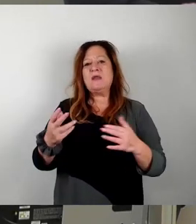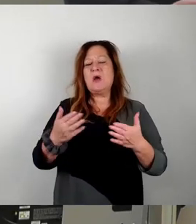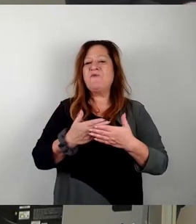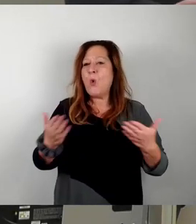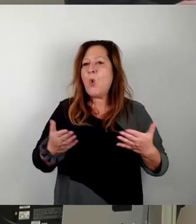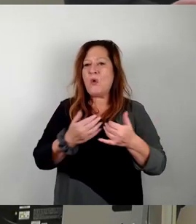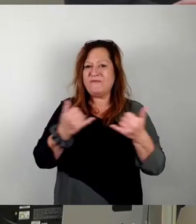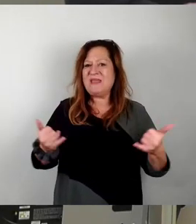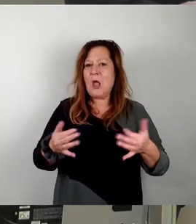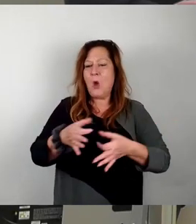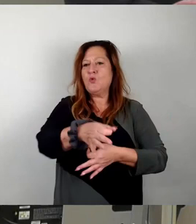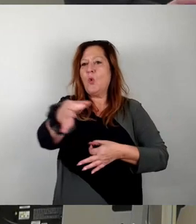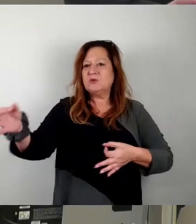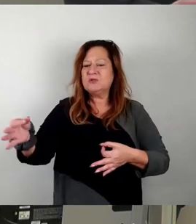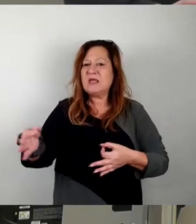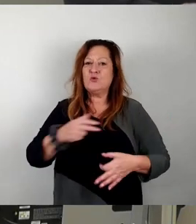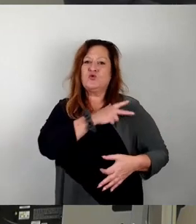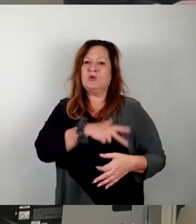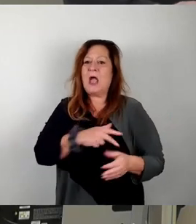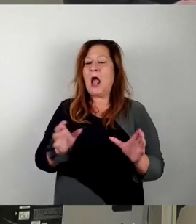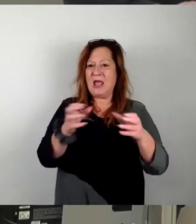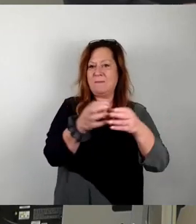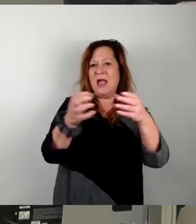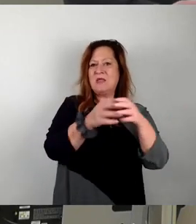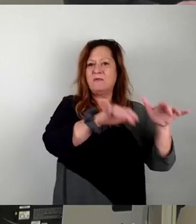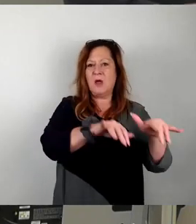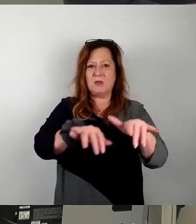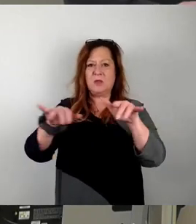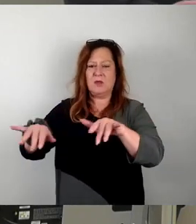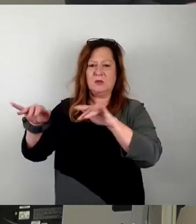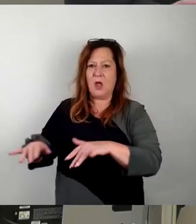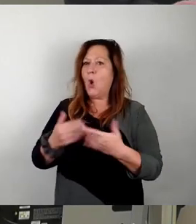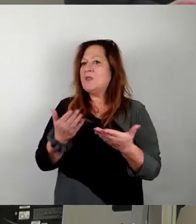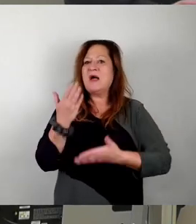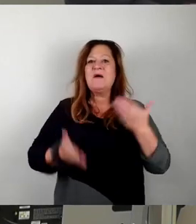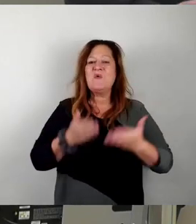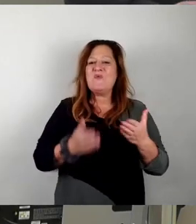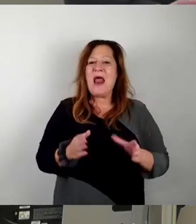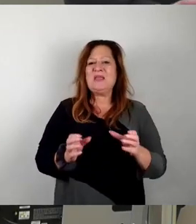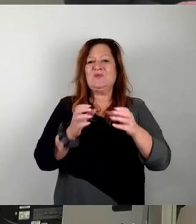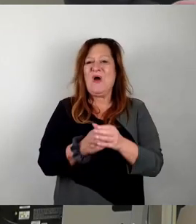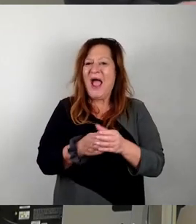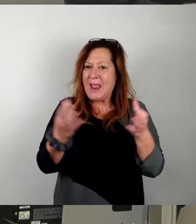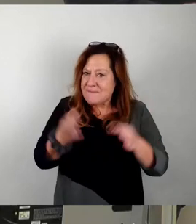auf diesem Grundstück funktionierende soziale Gemeinschaften vielleicht sogar Vereine gebildet haben, die an dieses Grundstück gebunden sind. Die kann man nicht einfach